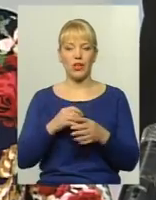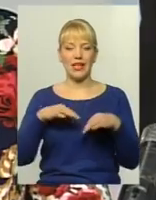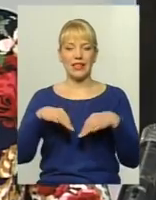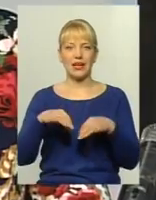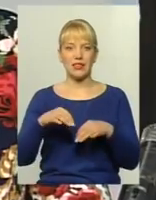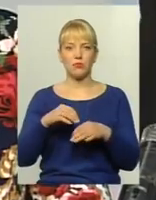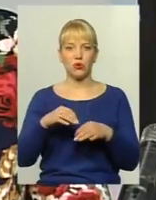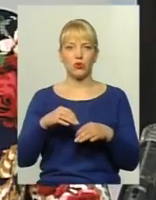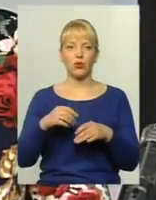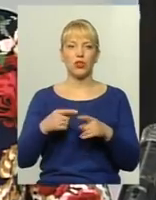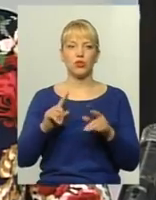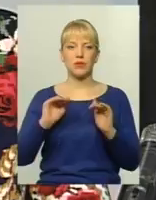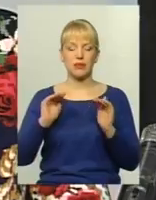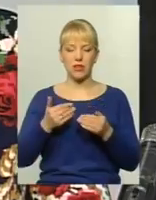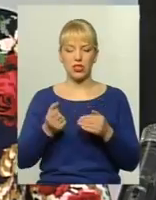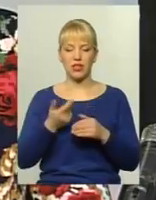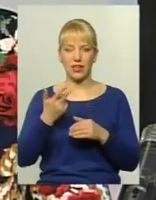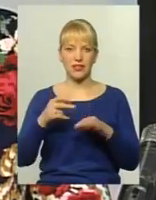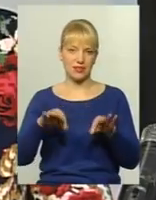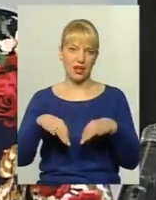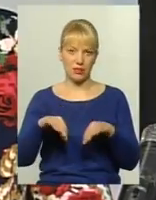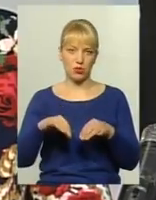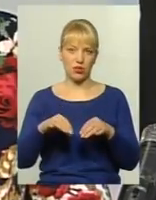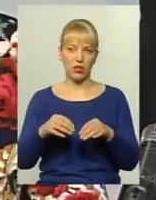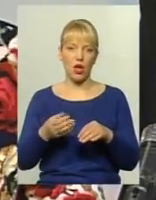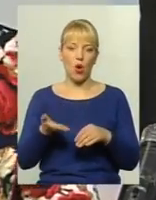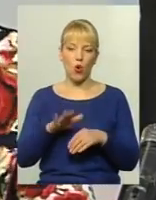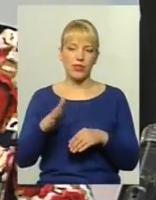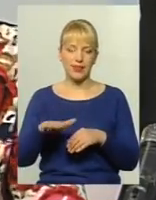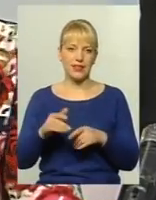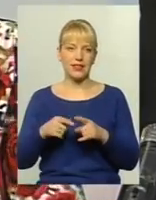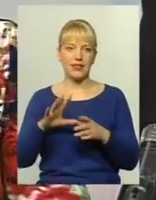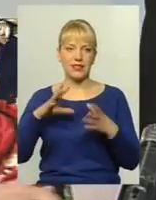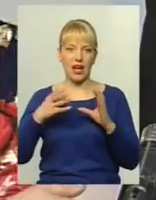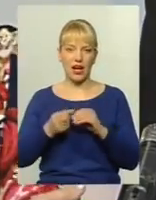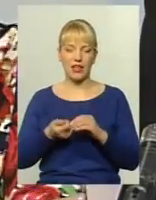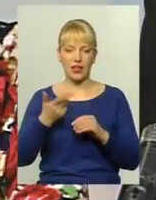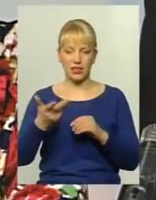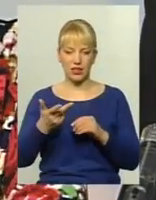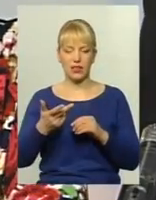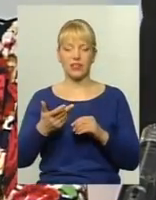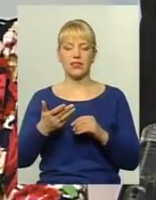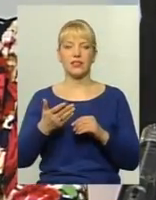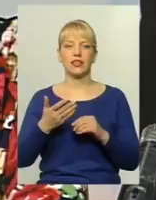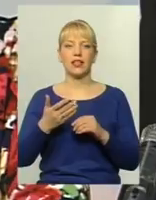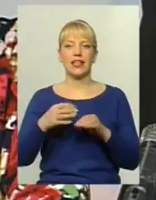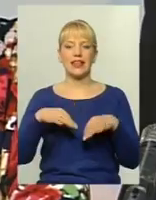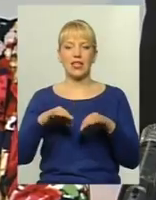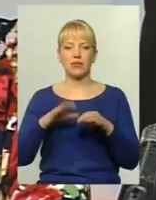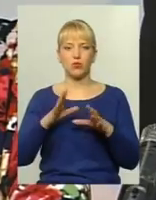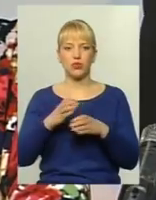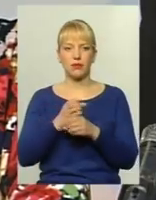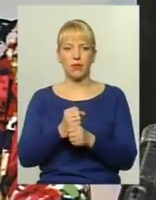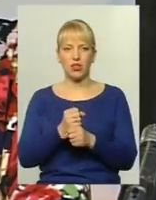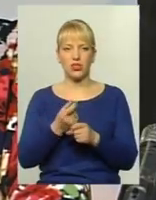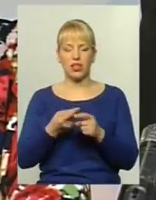зменшення кількості транспортних одиниць, загальна кількість транспортних одиниць в місті буде зменшена, остаточне